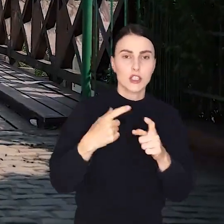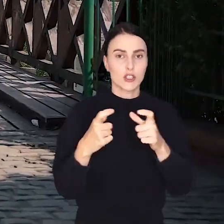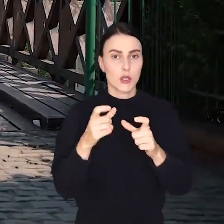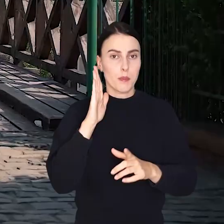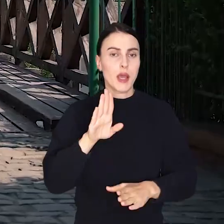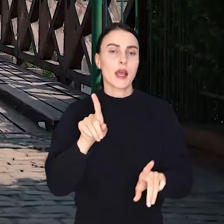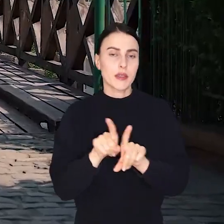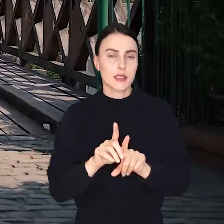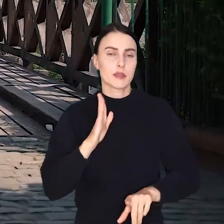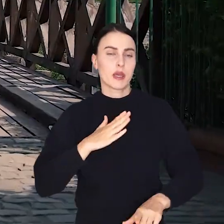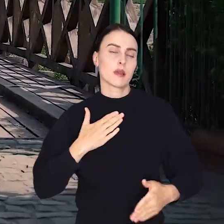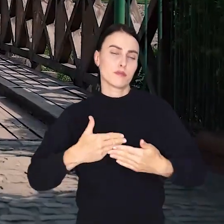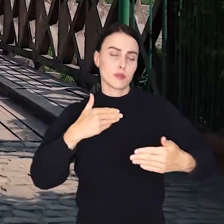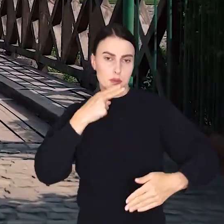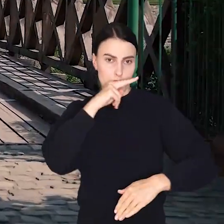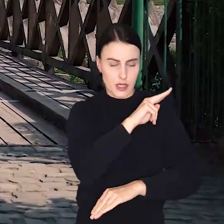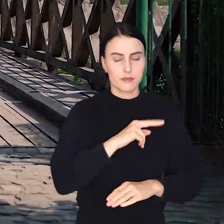zabezpieczone przed korozją.